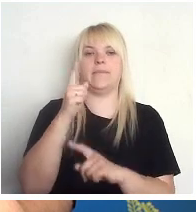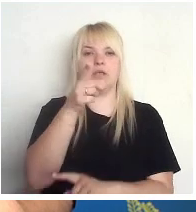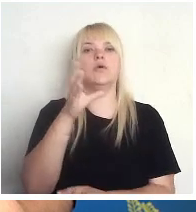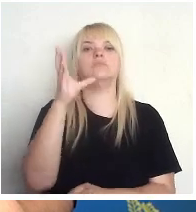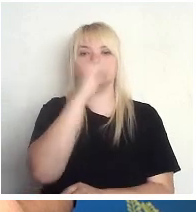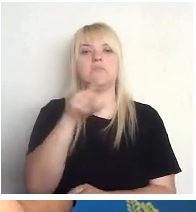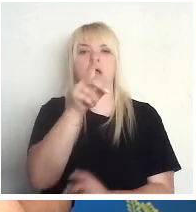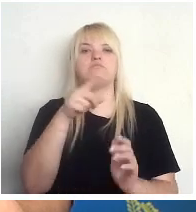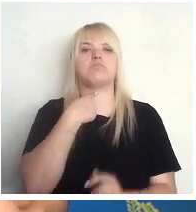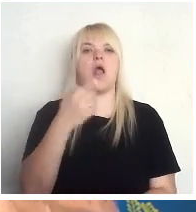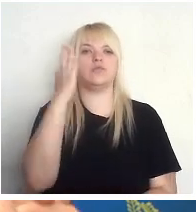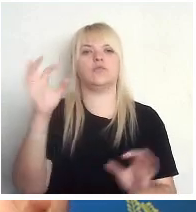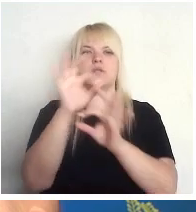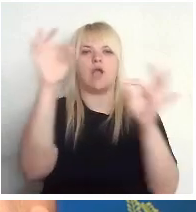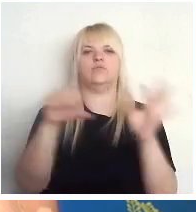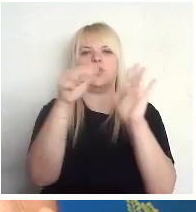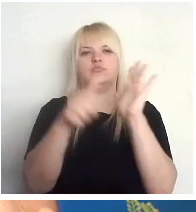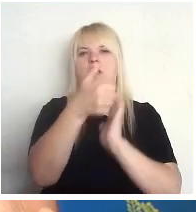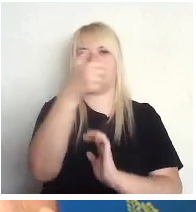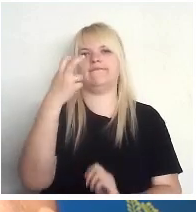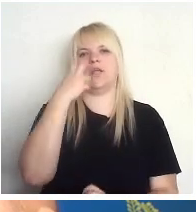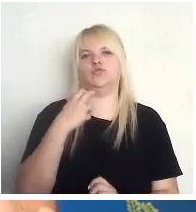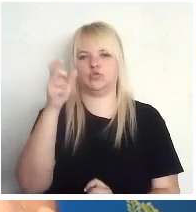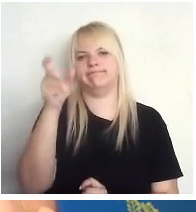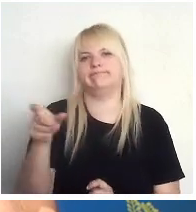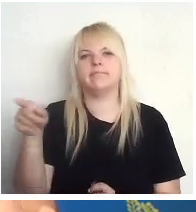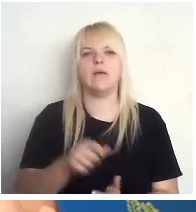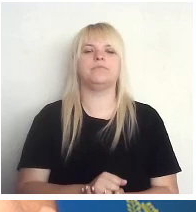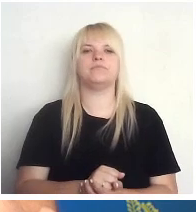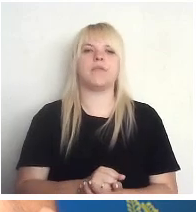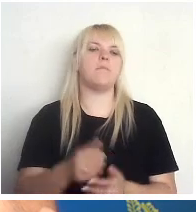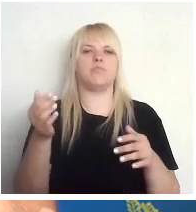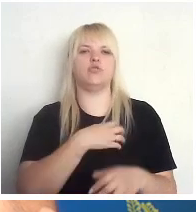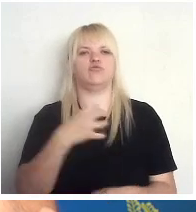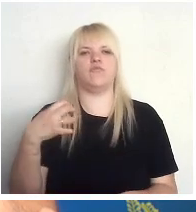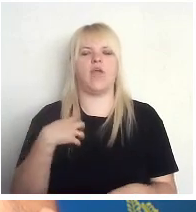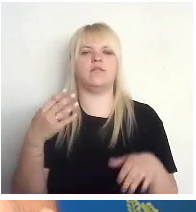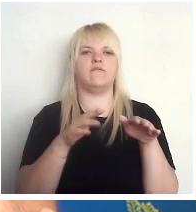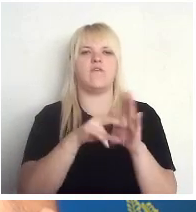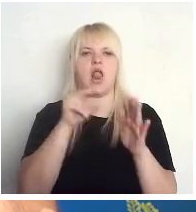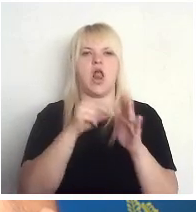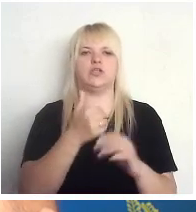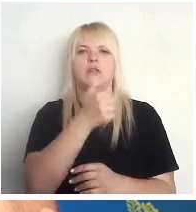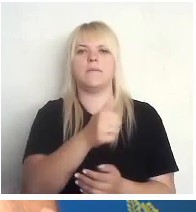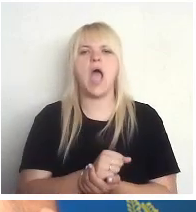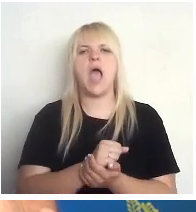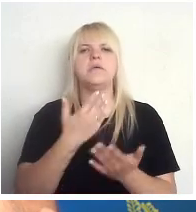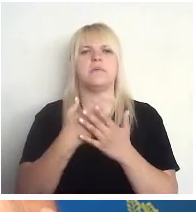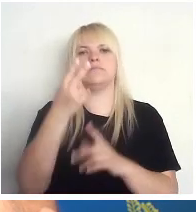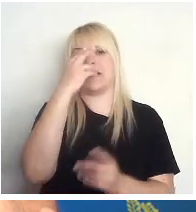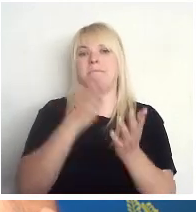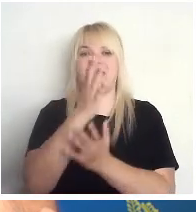balsot sākot ar 16 gadiem pašvaldību vēlēšanās. Ja mēs skatāmies uz pieejamību tādā